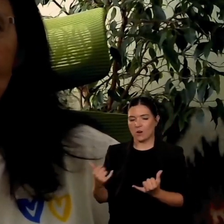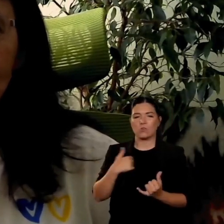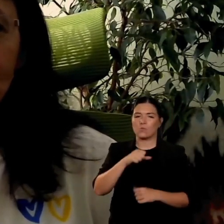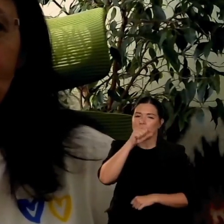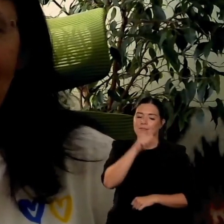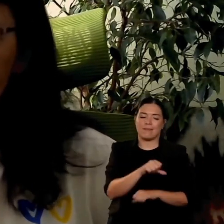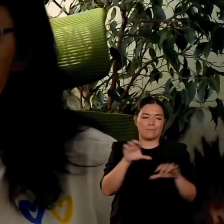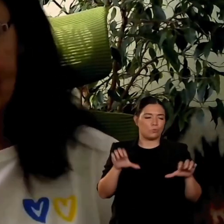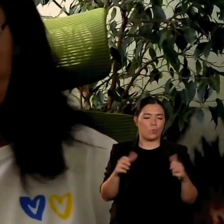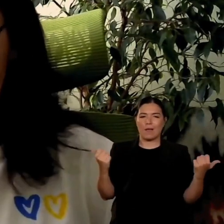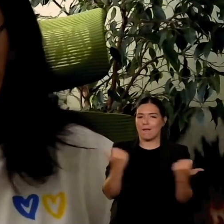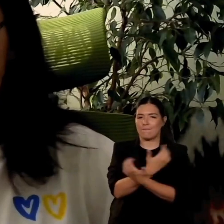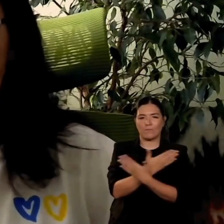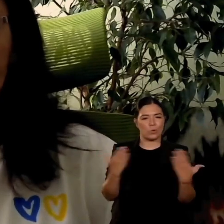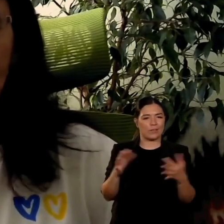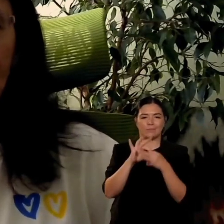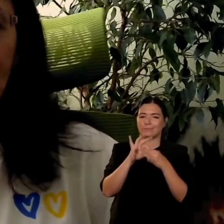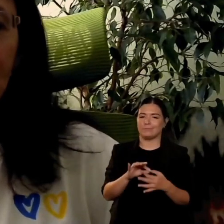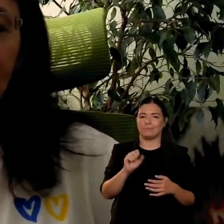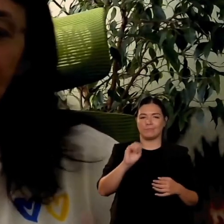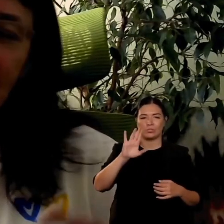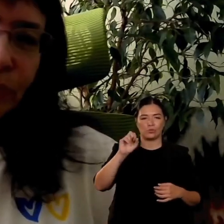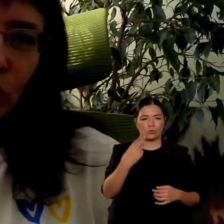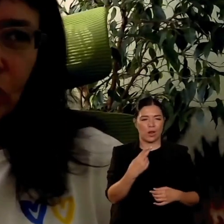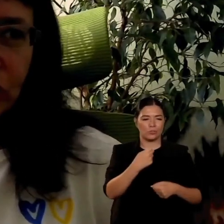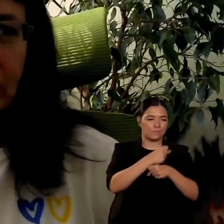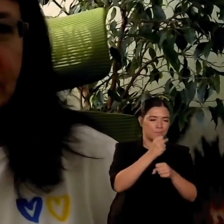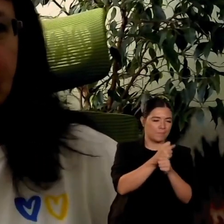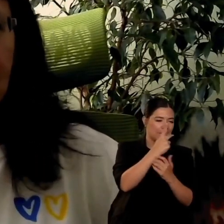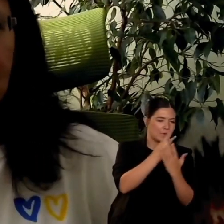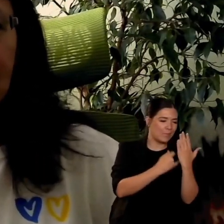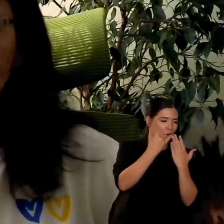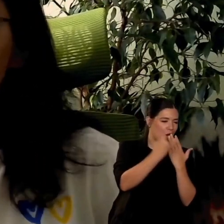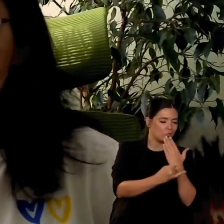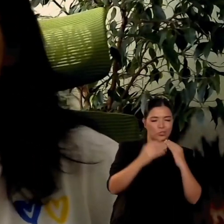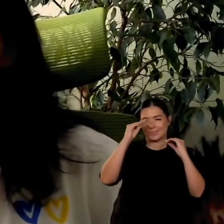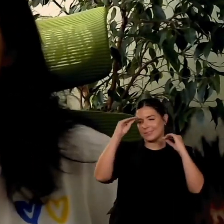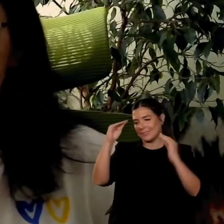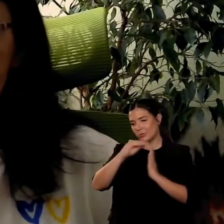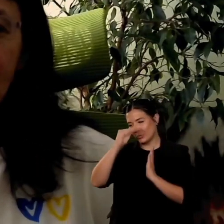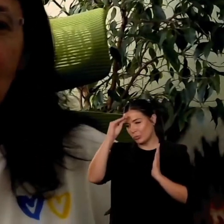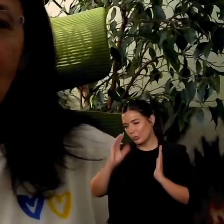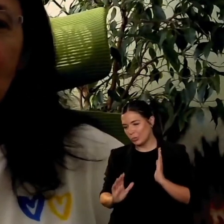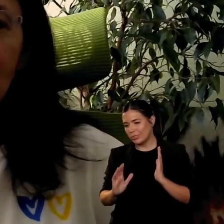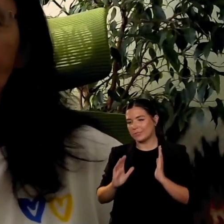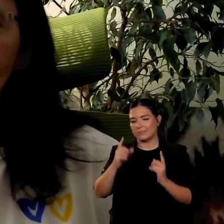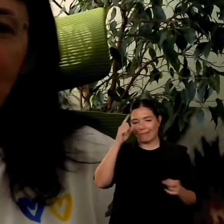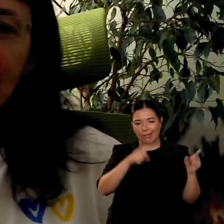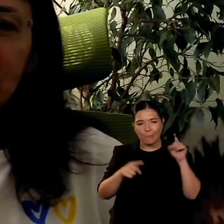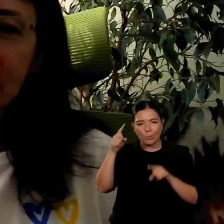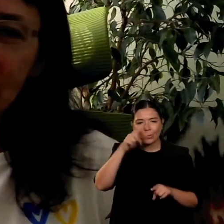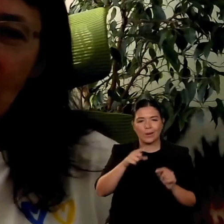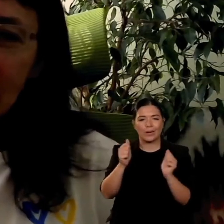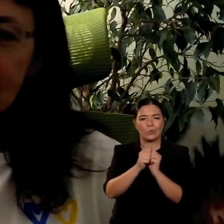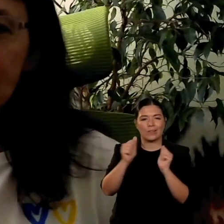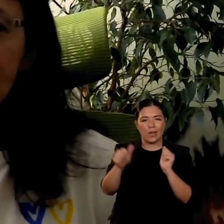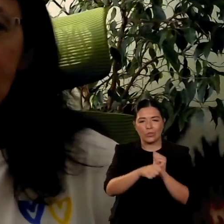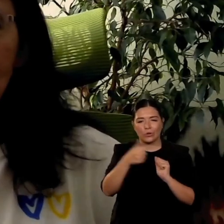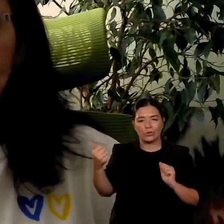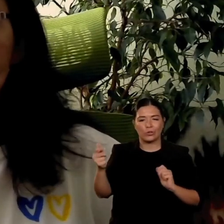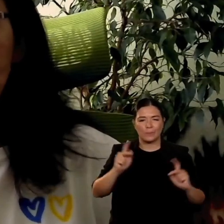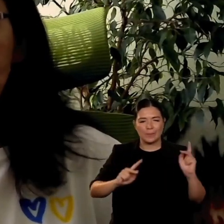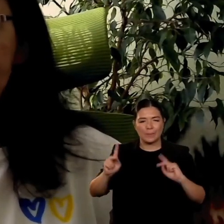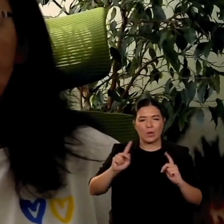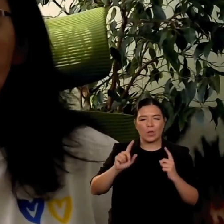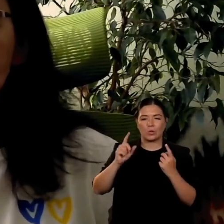ricerche nuove forme di apprendimento di insegnanza da 15 anni fa ho insegnato ai